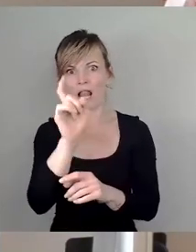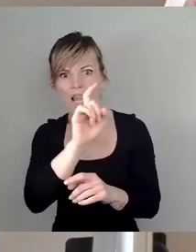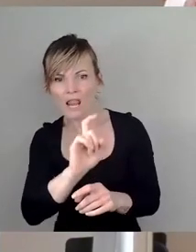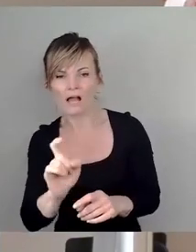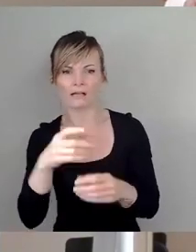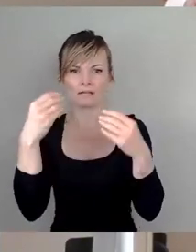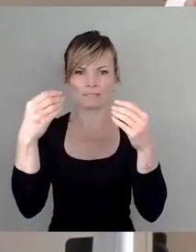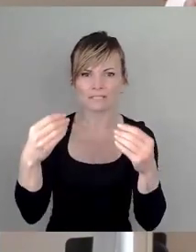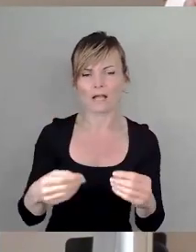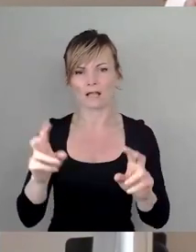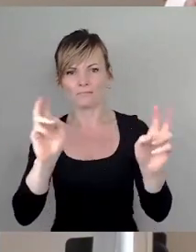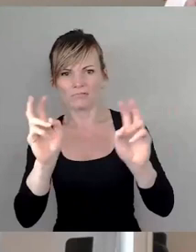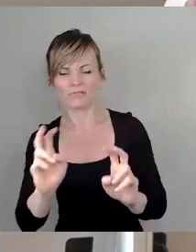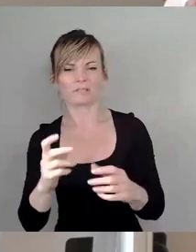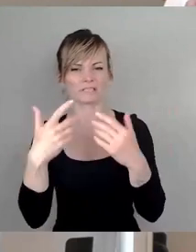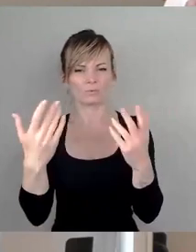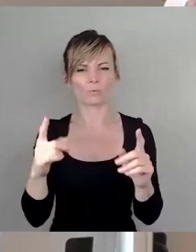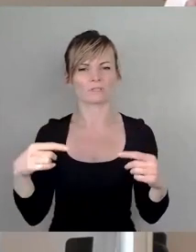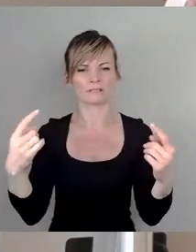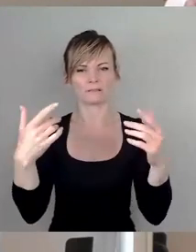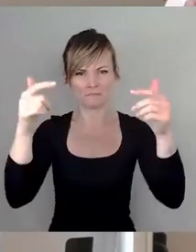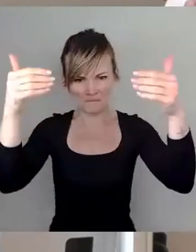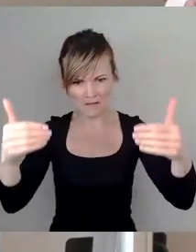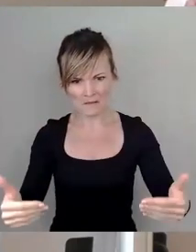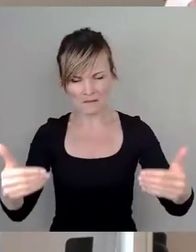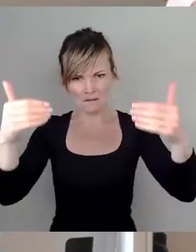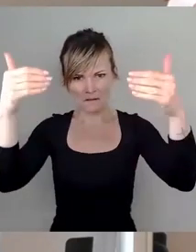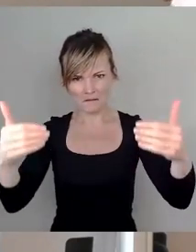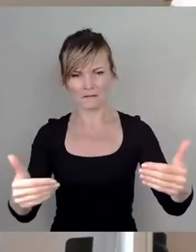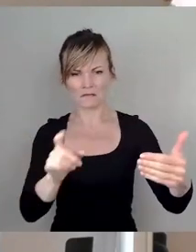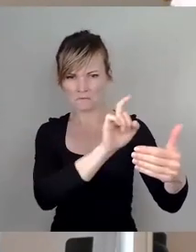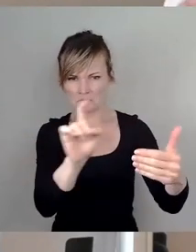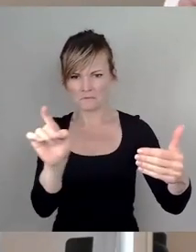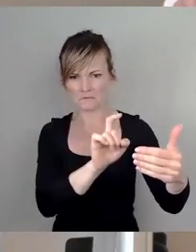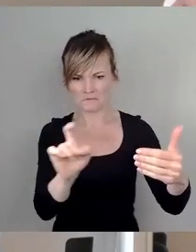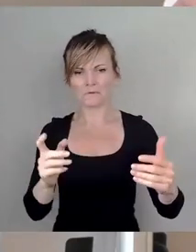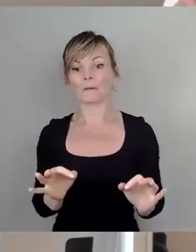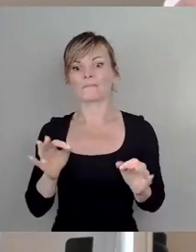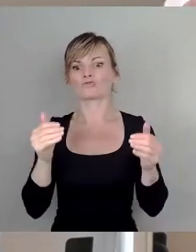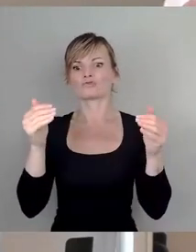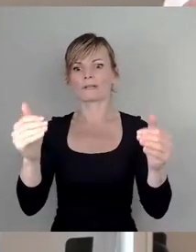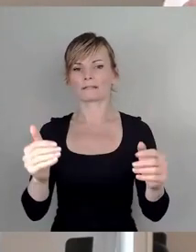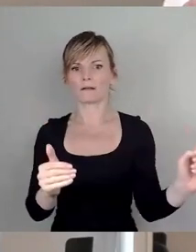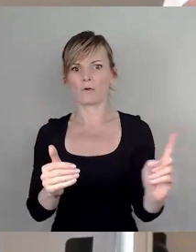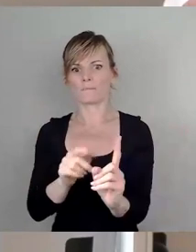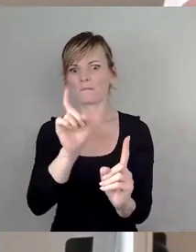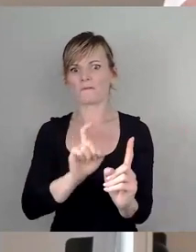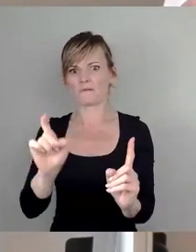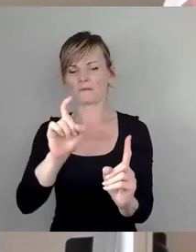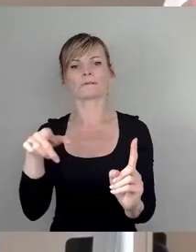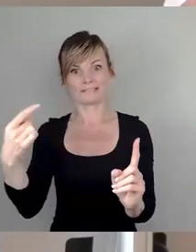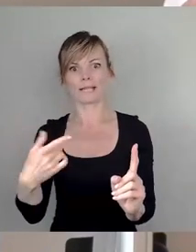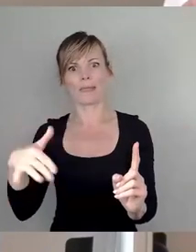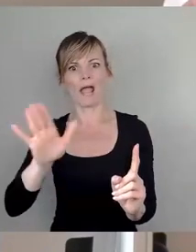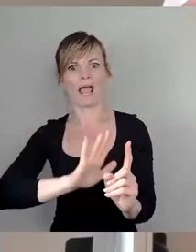versehen, um dann eine einfachere Entfernung zu ermöglichen oder eben dafür zu sorgen, dass gar nicht erst dran gesprüht werden